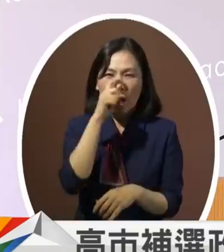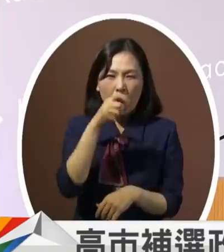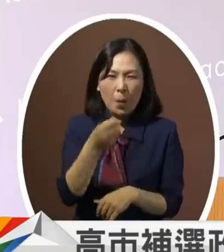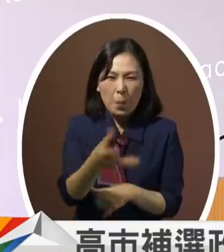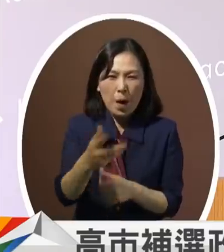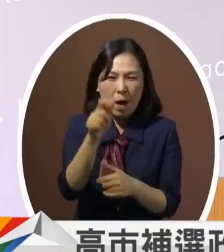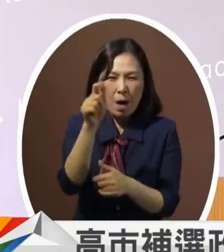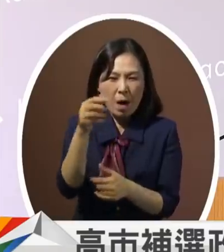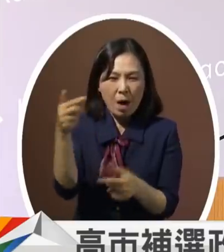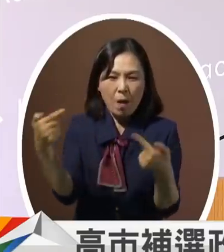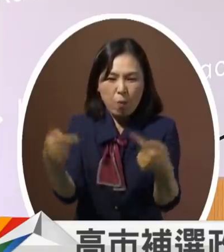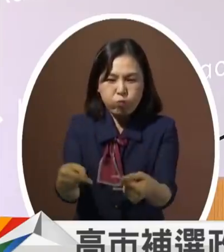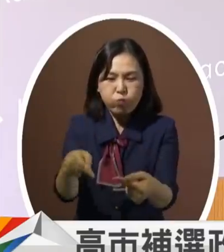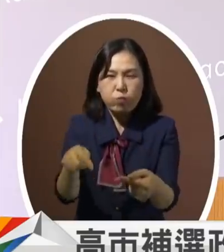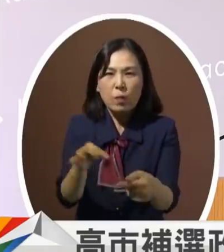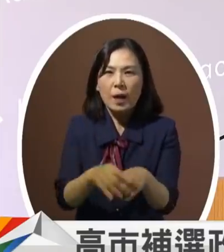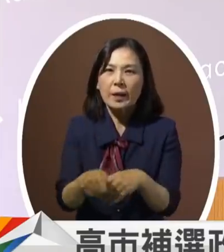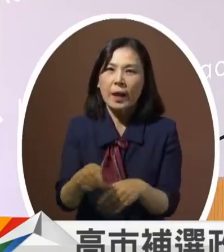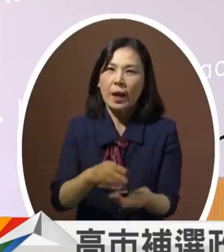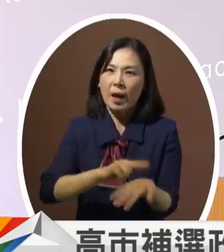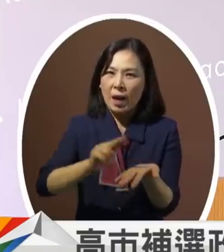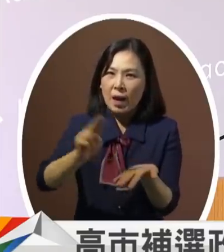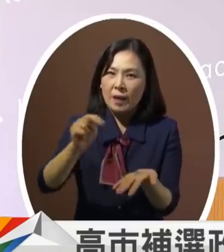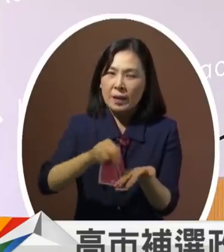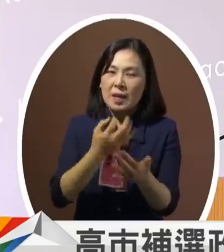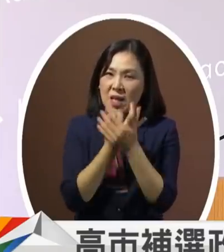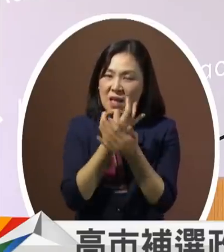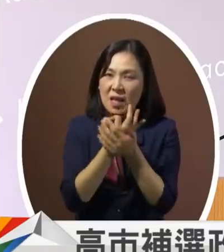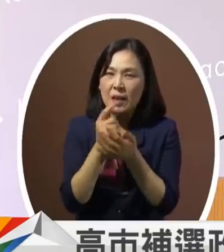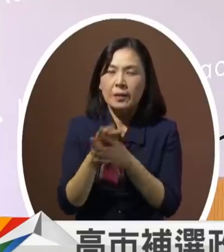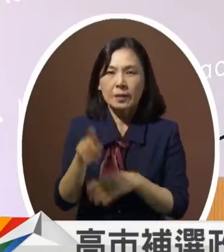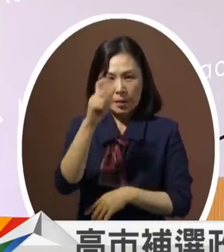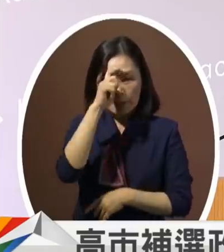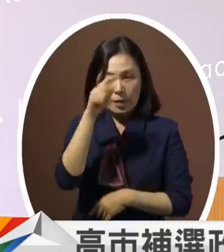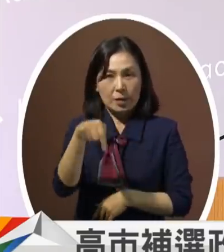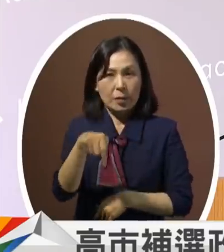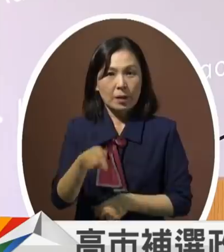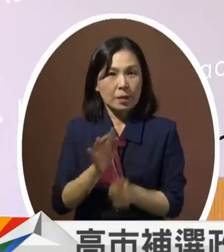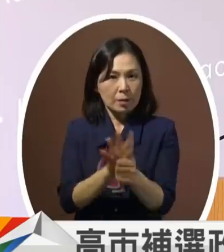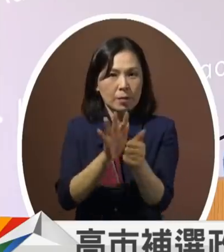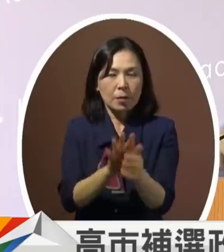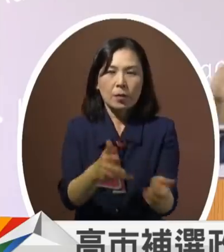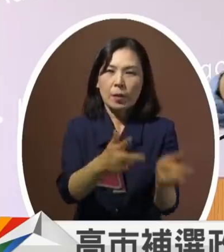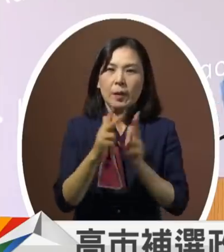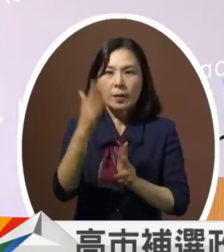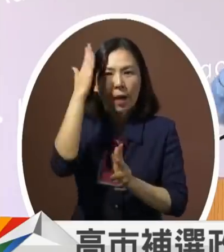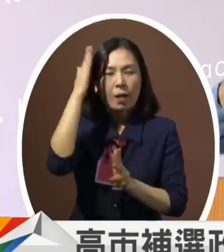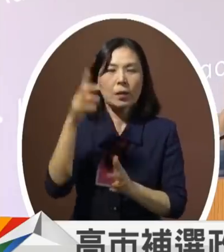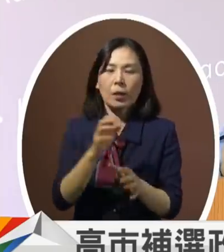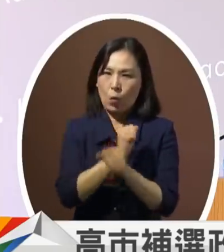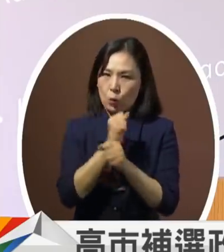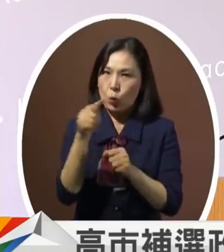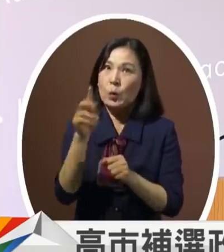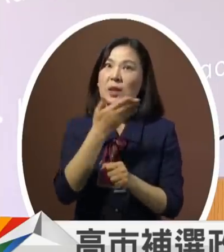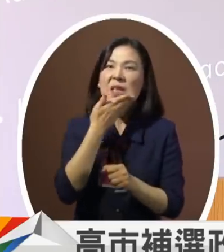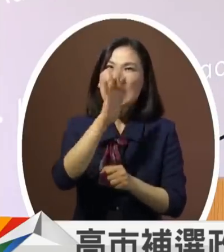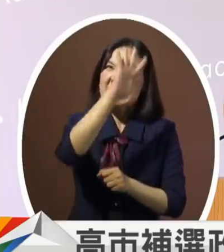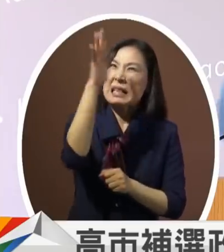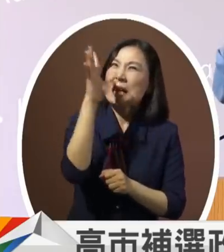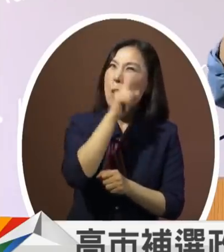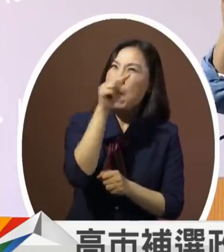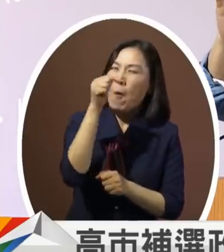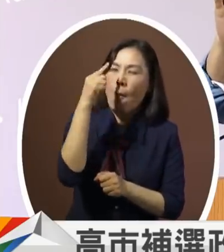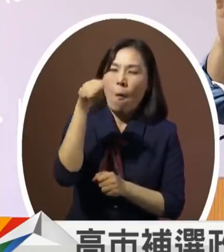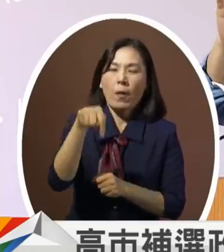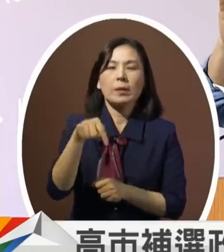没有提出要求我都还没看到我也希望陈奇迈先生在推动桥头工业园区的时候也注意气候变迁大家所谈的问题